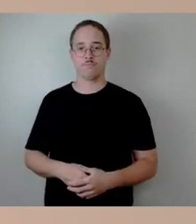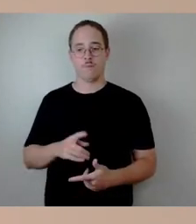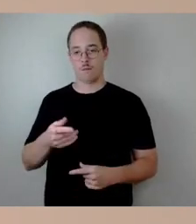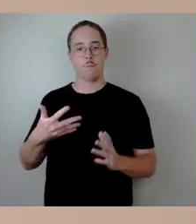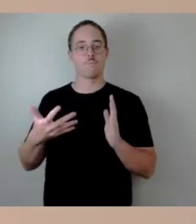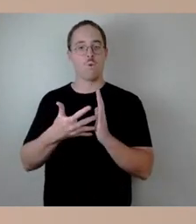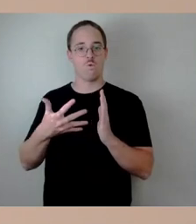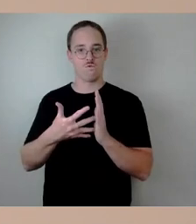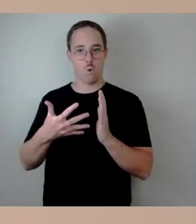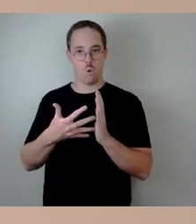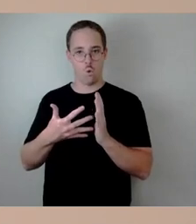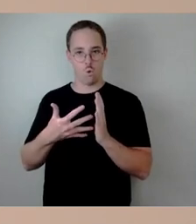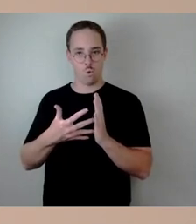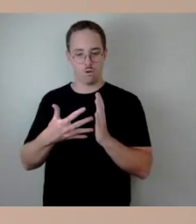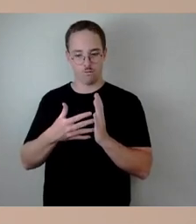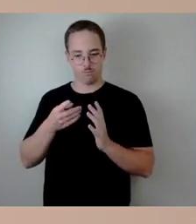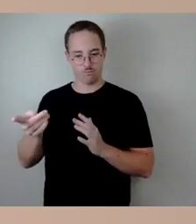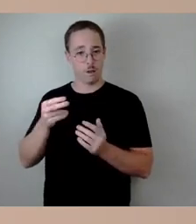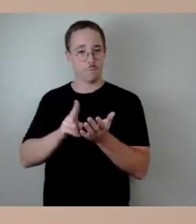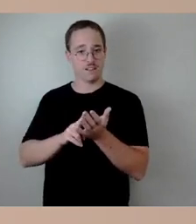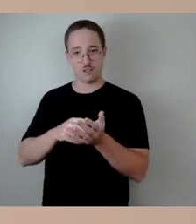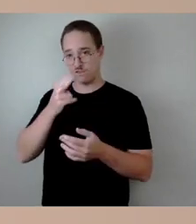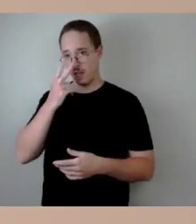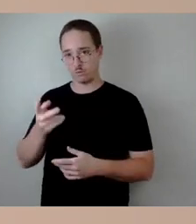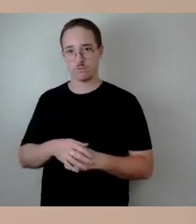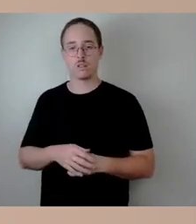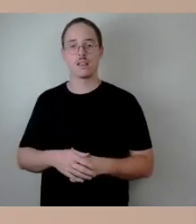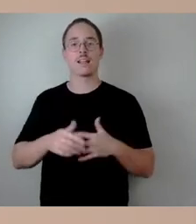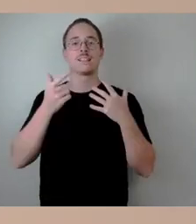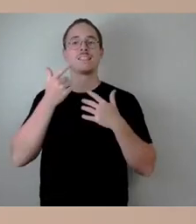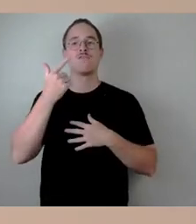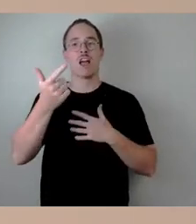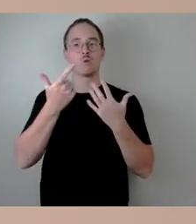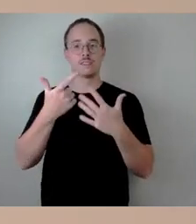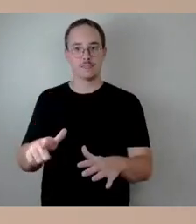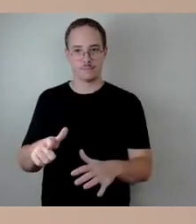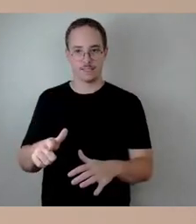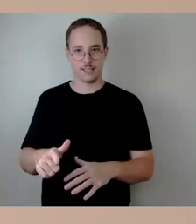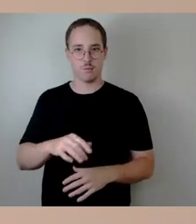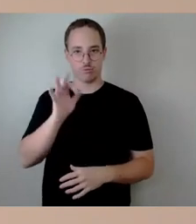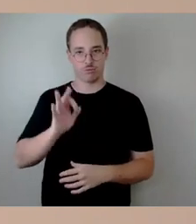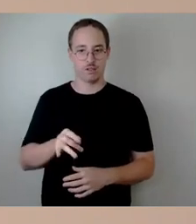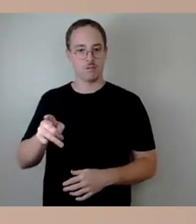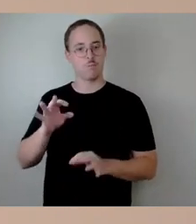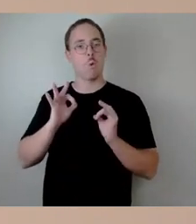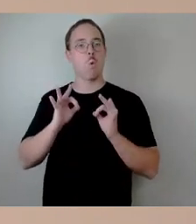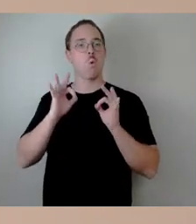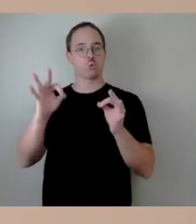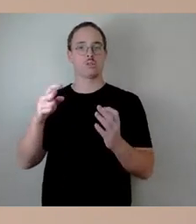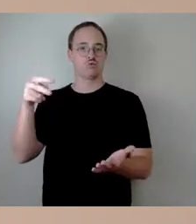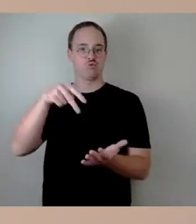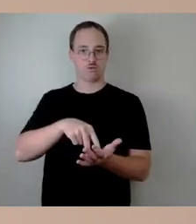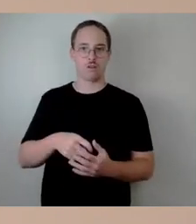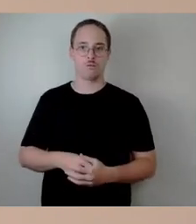so bewertet, dass 72 Prozent in einem sehr guten bis guten Bauwerkszustand sind. Lediglich vier finden sich in einem